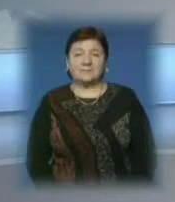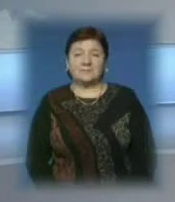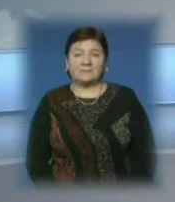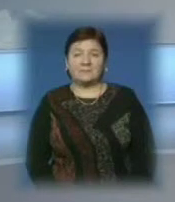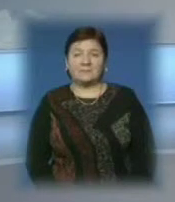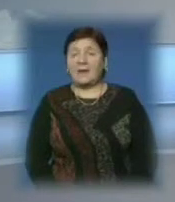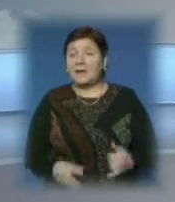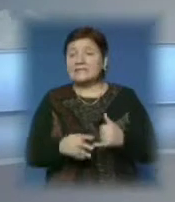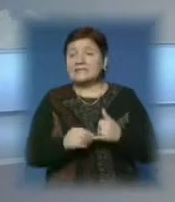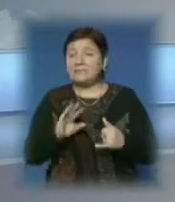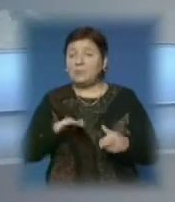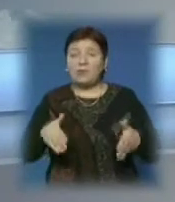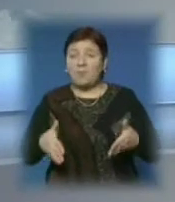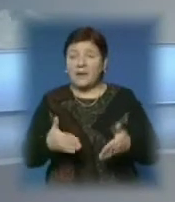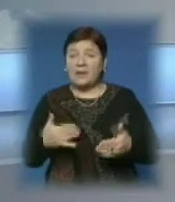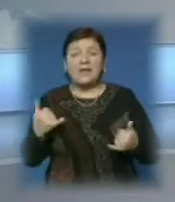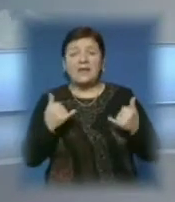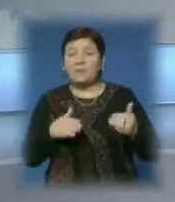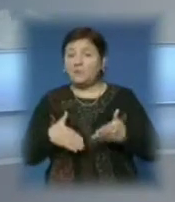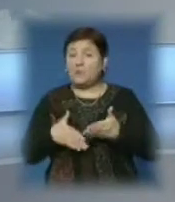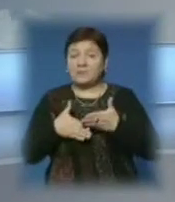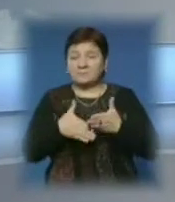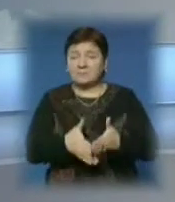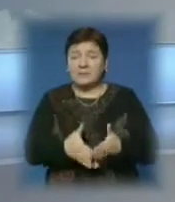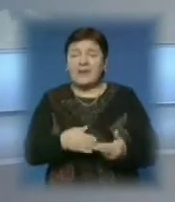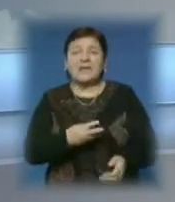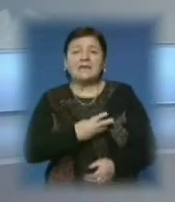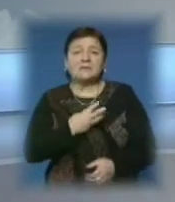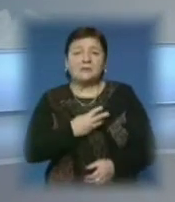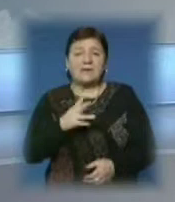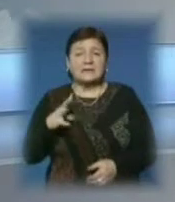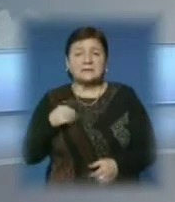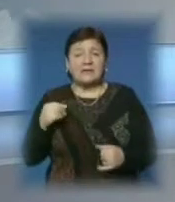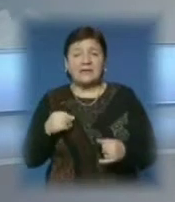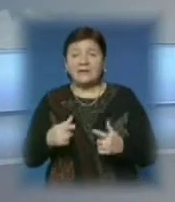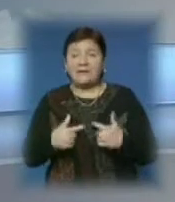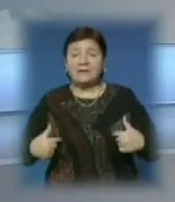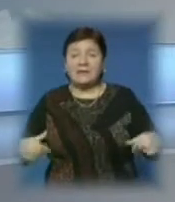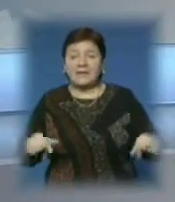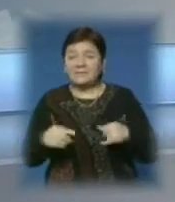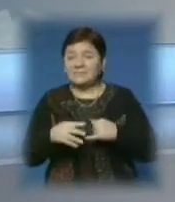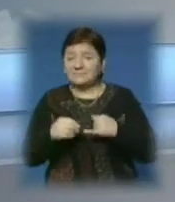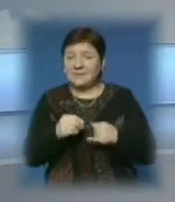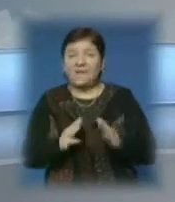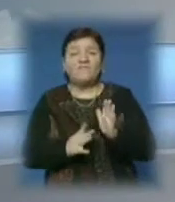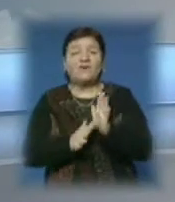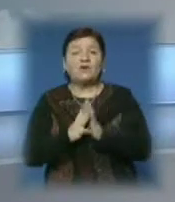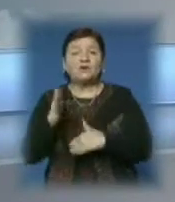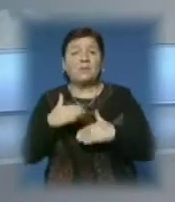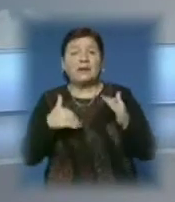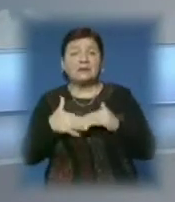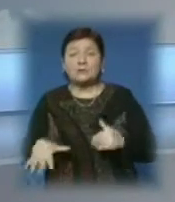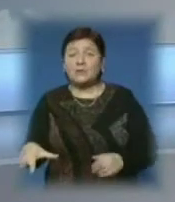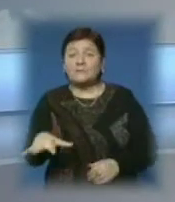Землю не купають, хімію не застосовують. Ентузіасти на своїх ділянках методом органічного землеробства вирощують практично